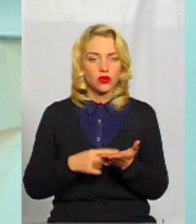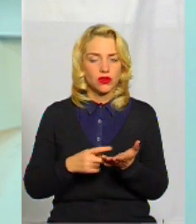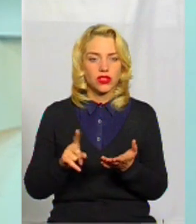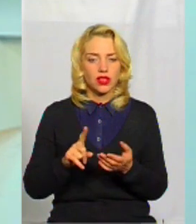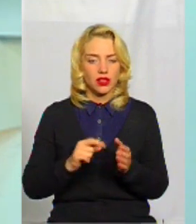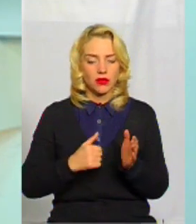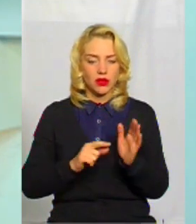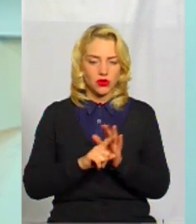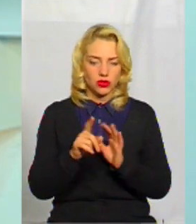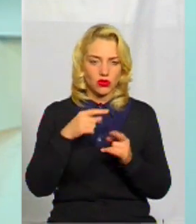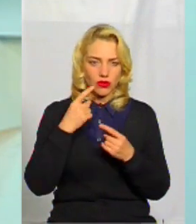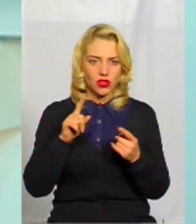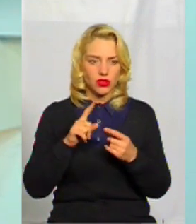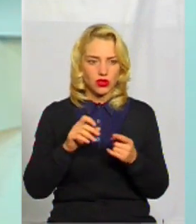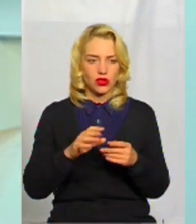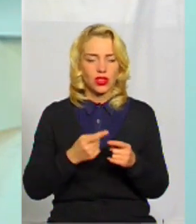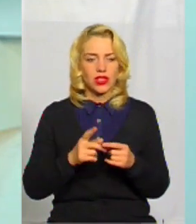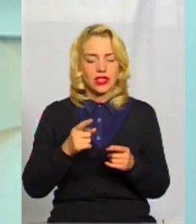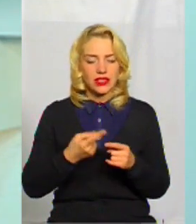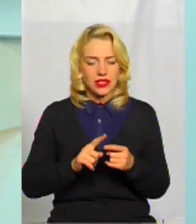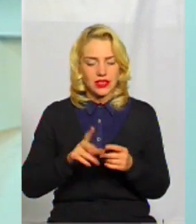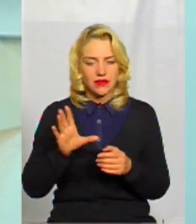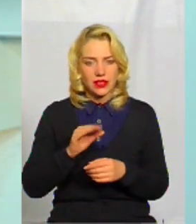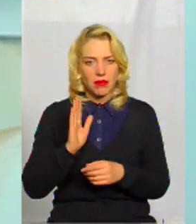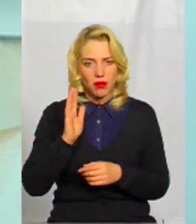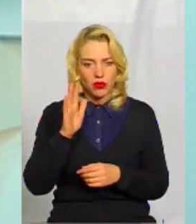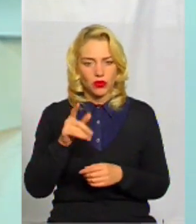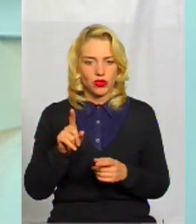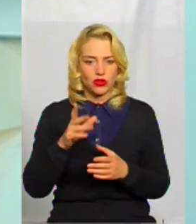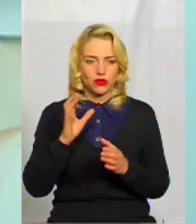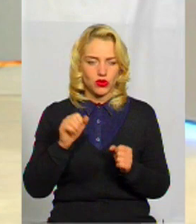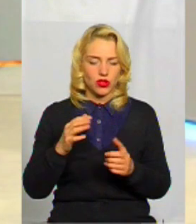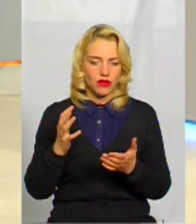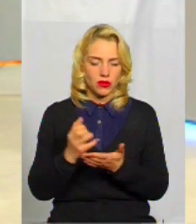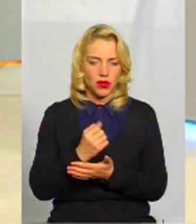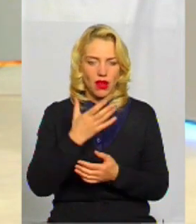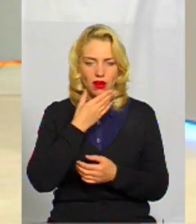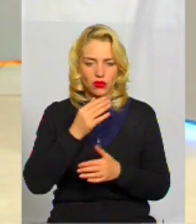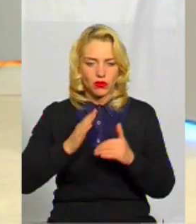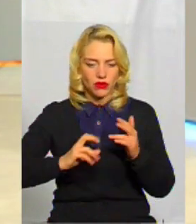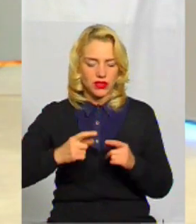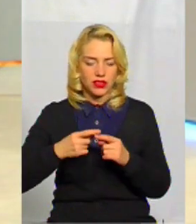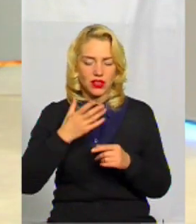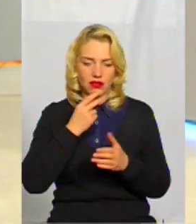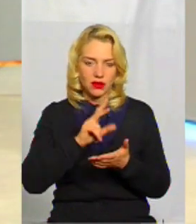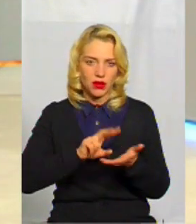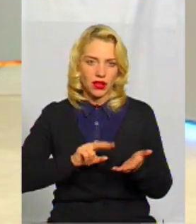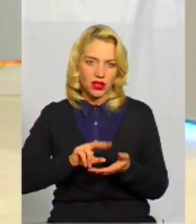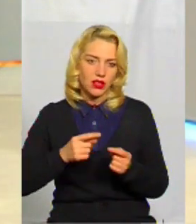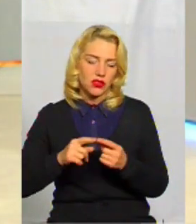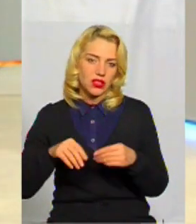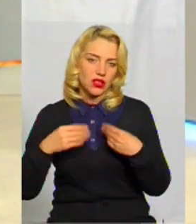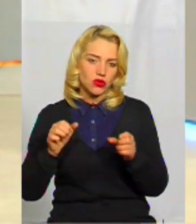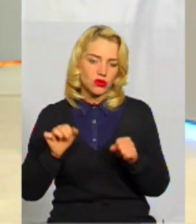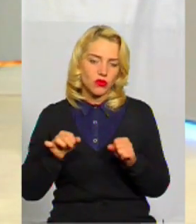які нам дала на початку, що це майбутнє, це оплачувано гарно професію, всі ці гарні приклади, вони теж